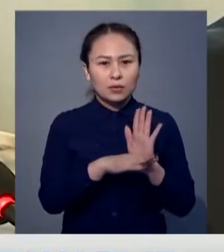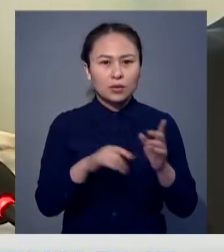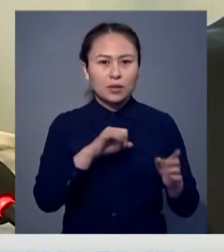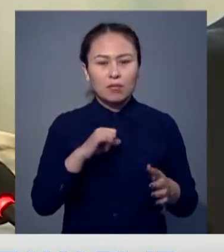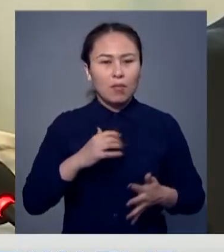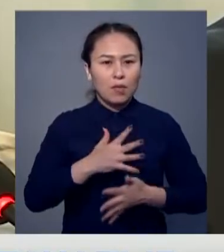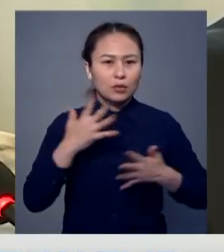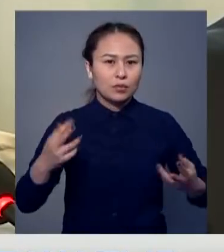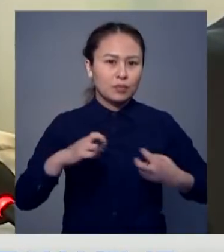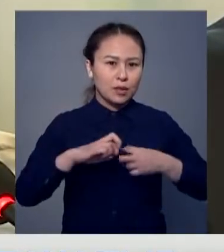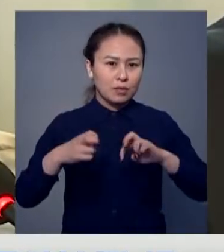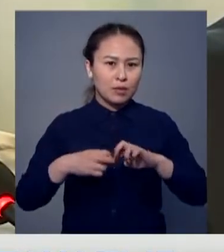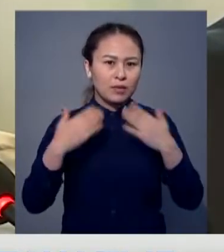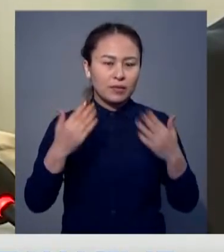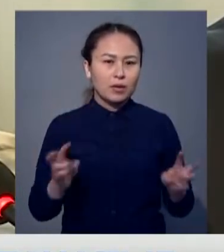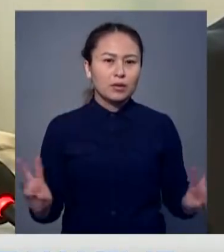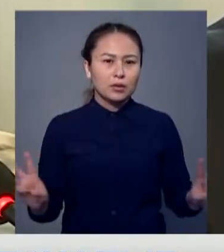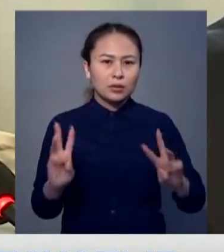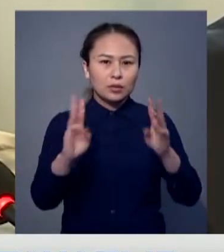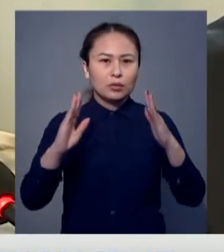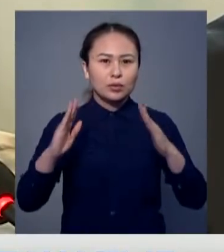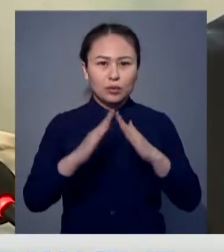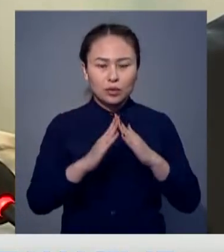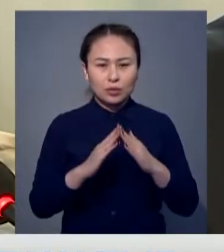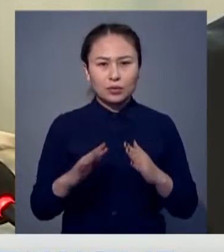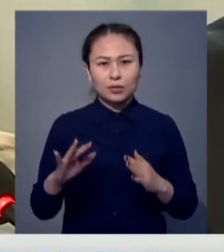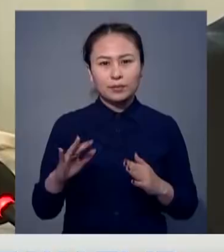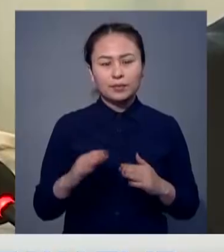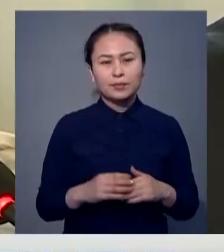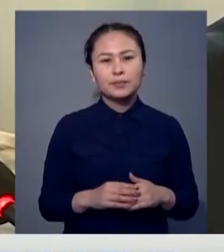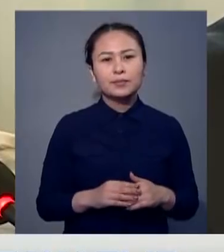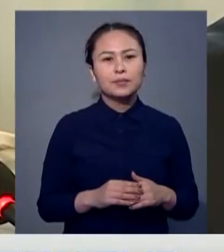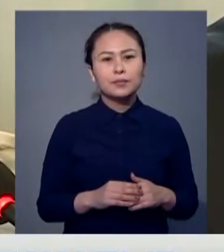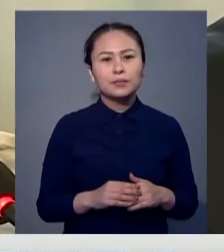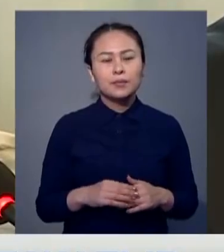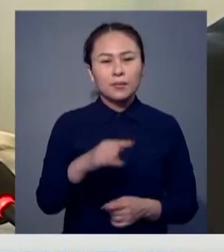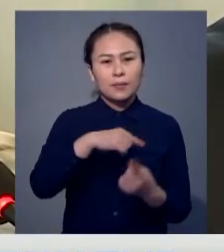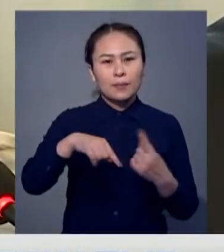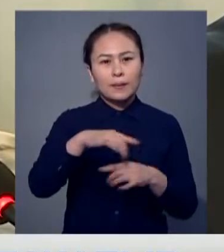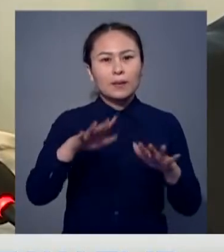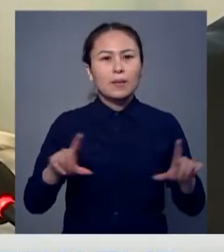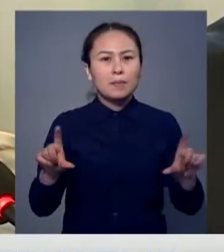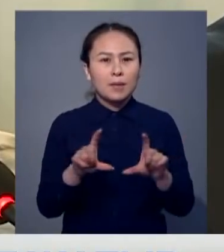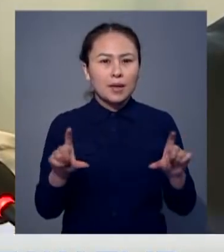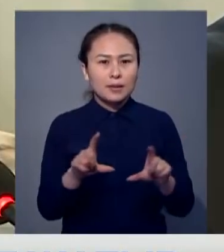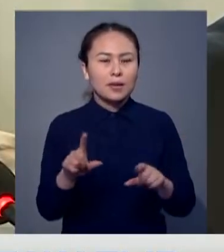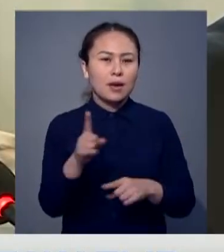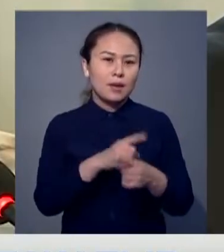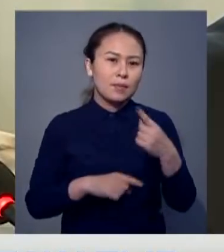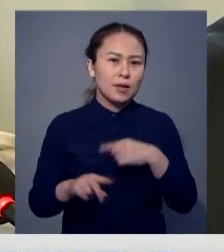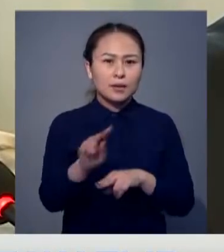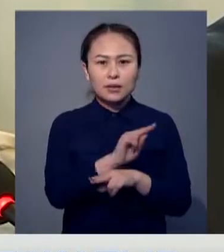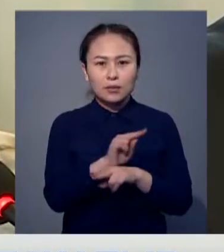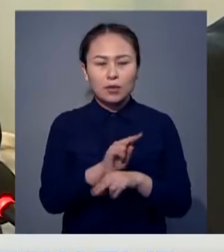көмір меселе сол мұна өртенген үйлерді қасып берілік орындарды қалпына кетіретін,